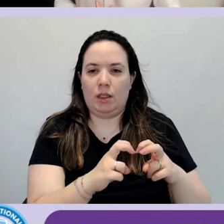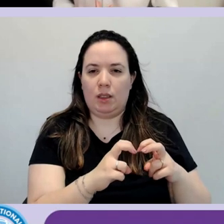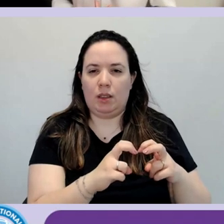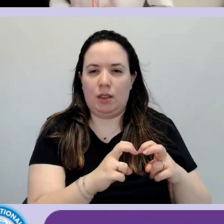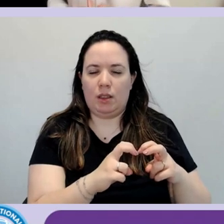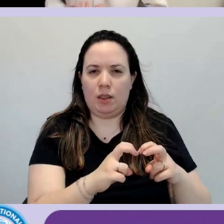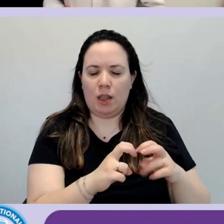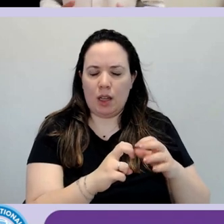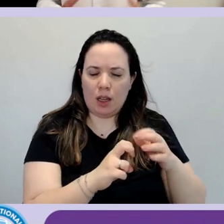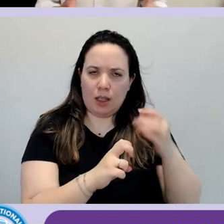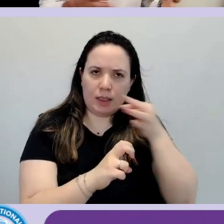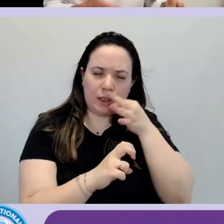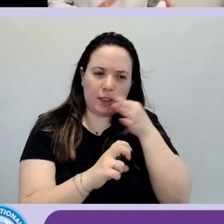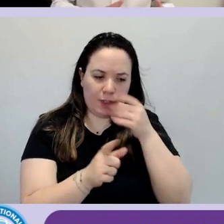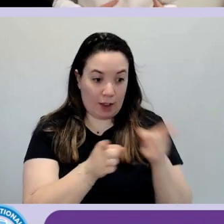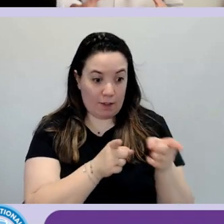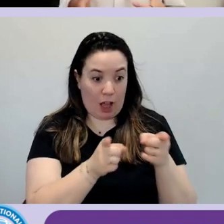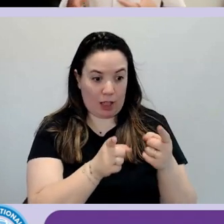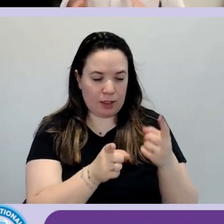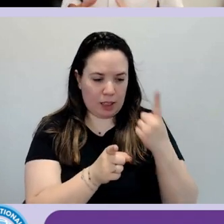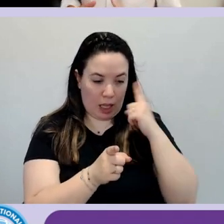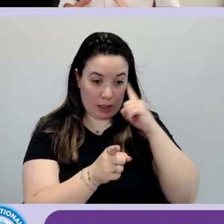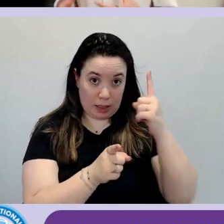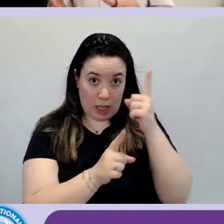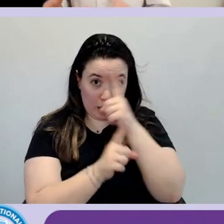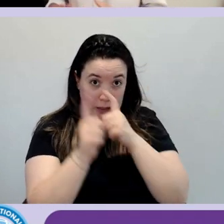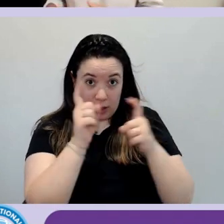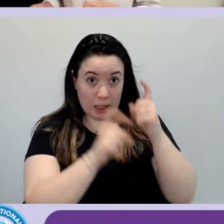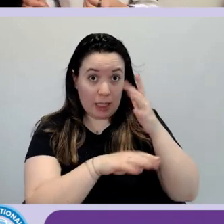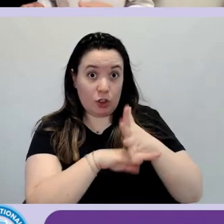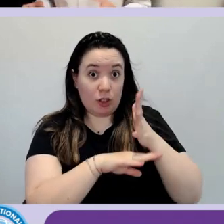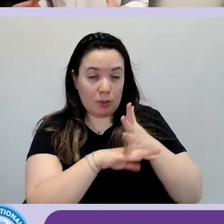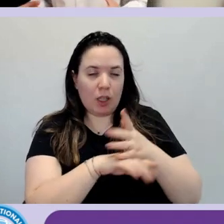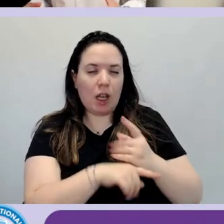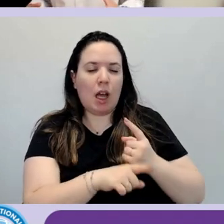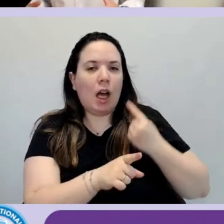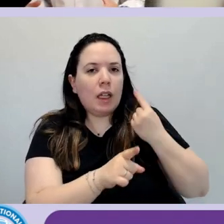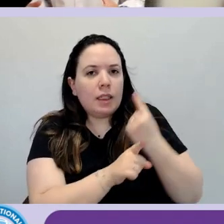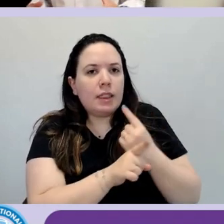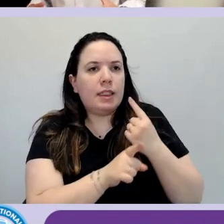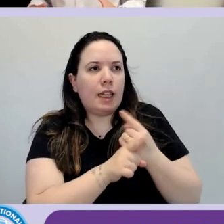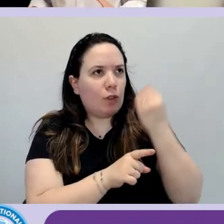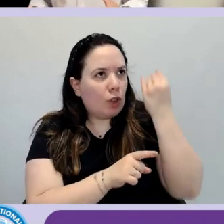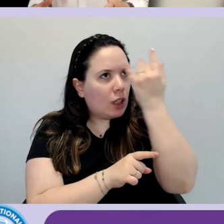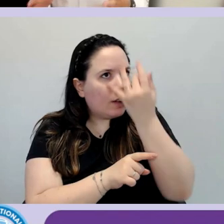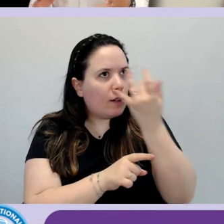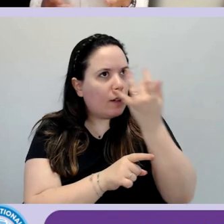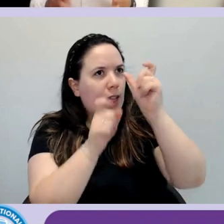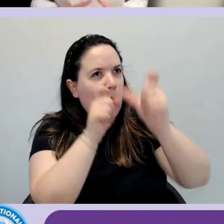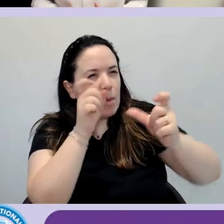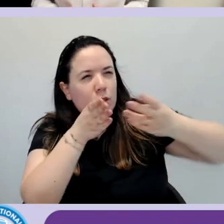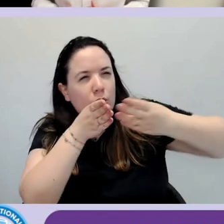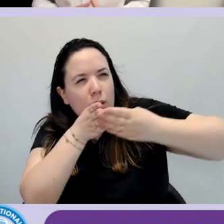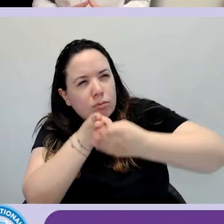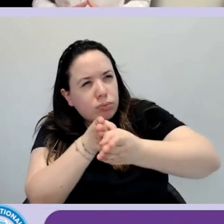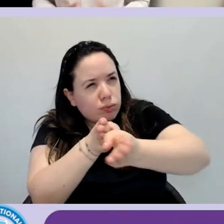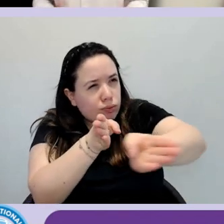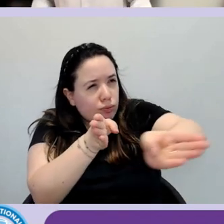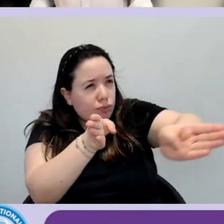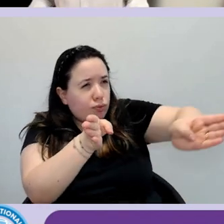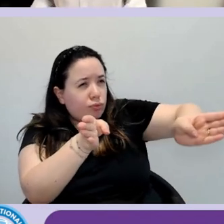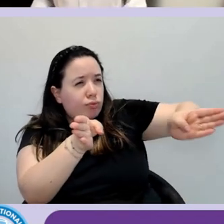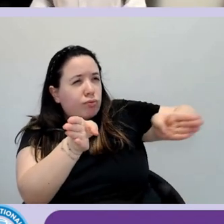veramente all'accessibilità, è che devo considerare il più ampio range di persone possibili, comprese